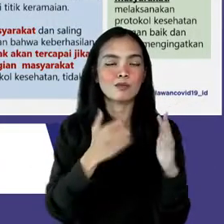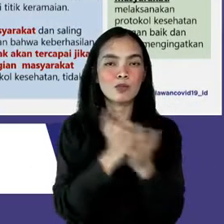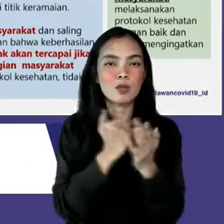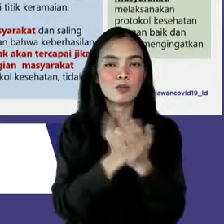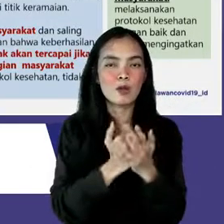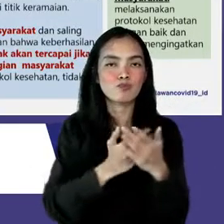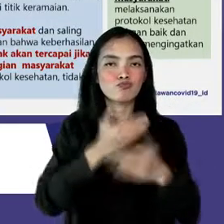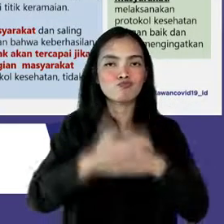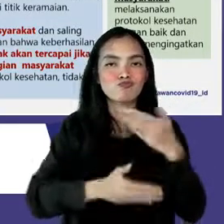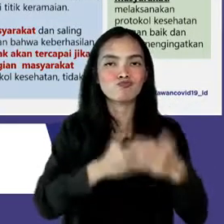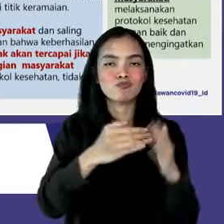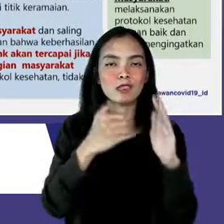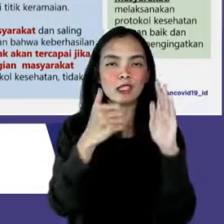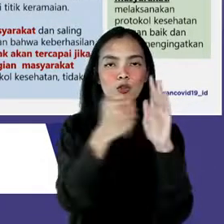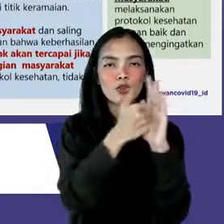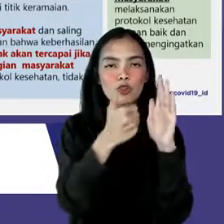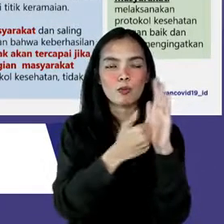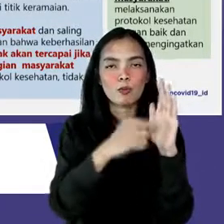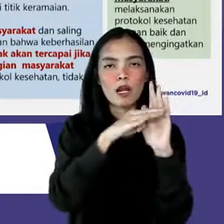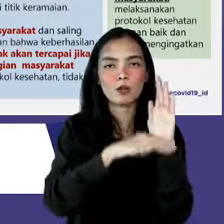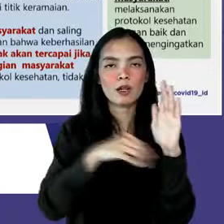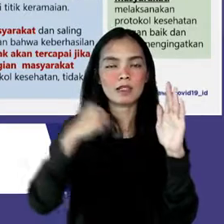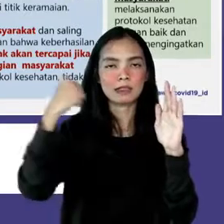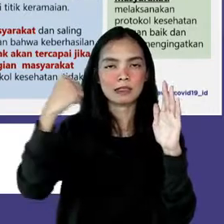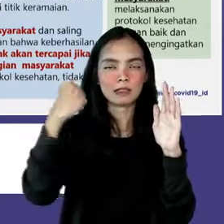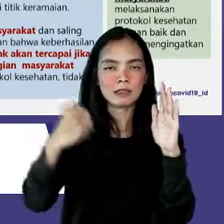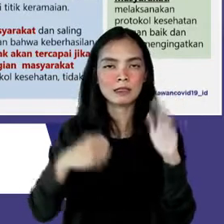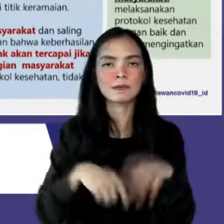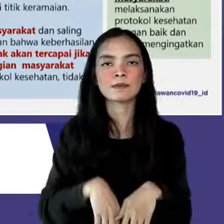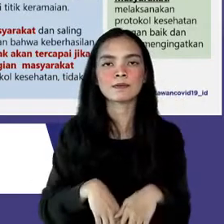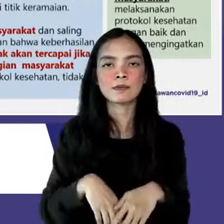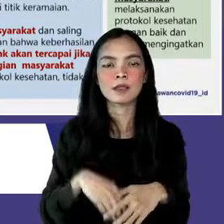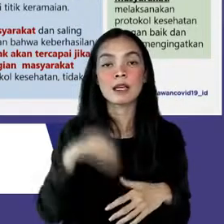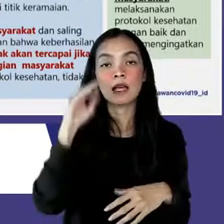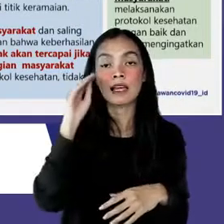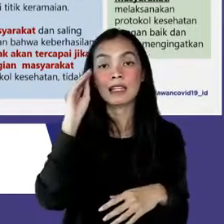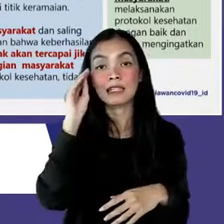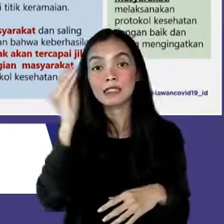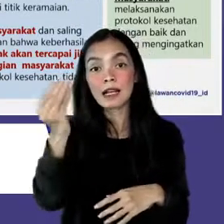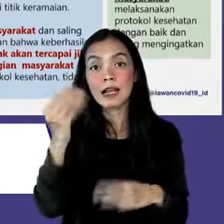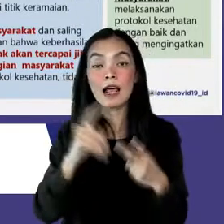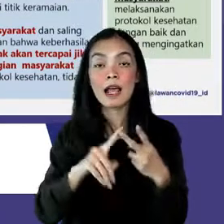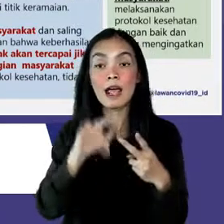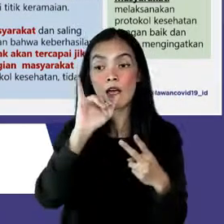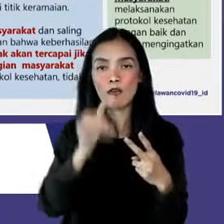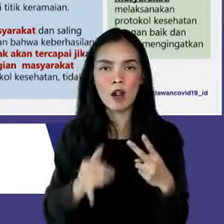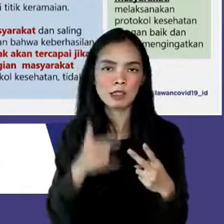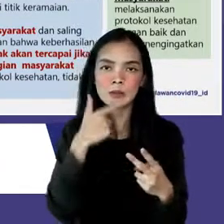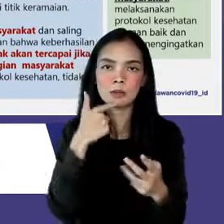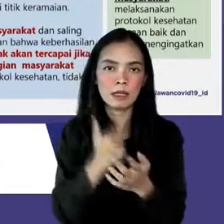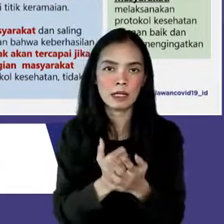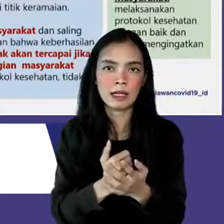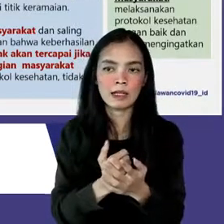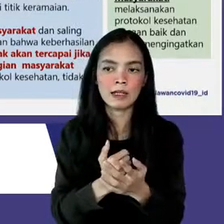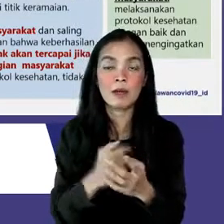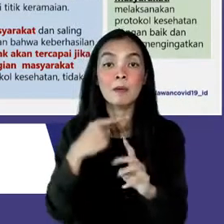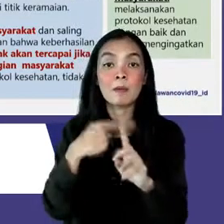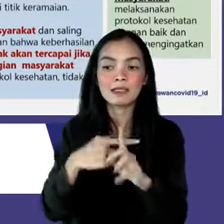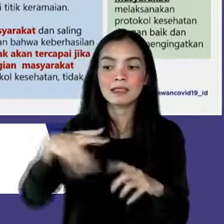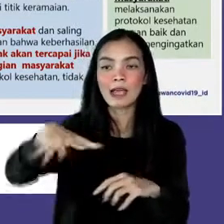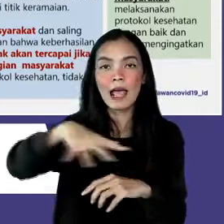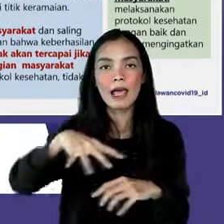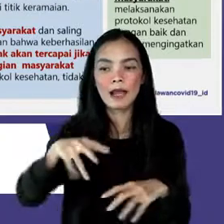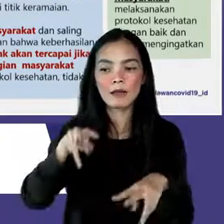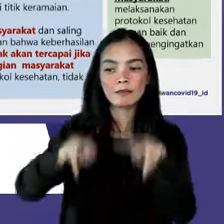rencana dan evaluasi yang matang. Perencanaan terkait sasaran, ruang lingkup, dan metode penanganan dilakukan